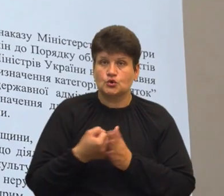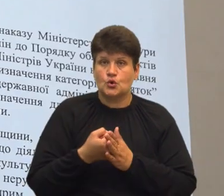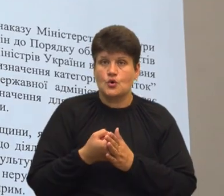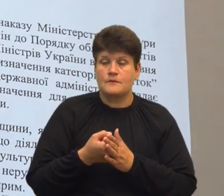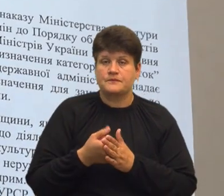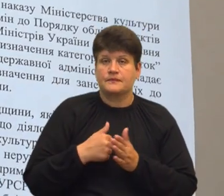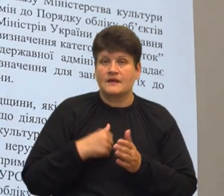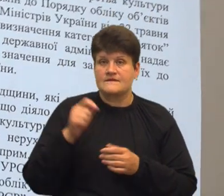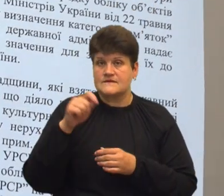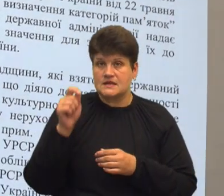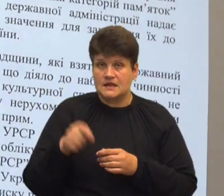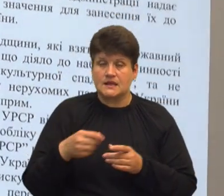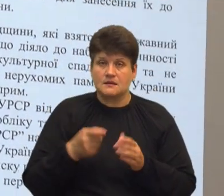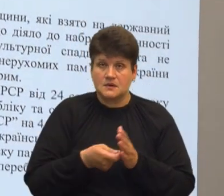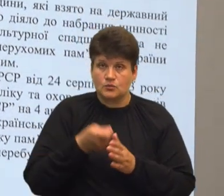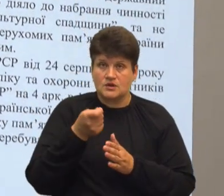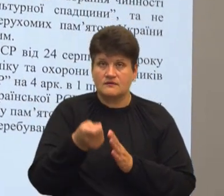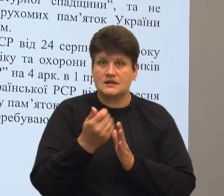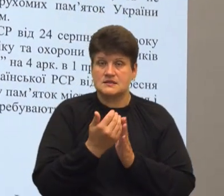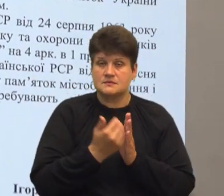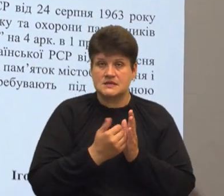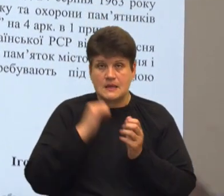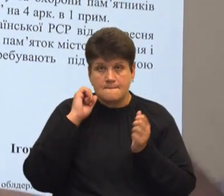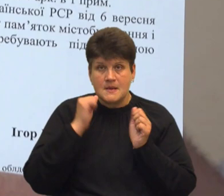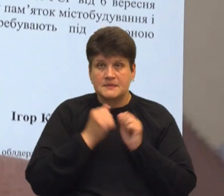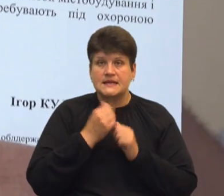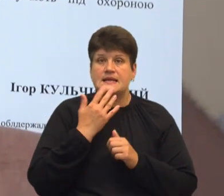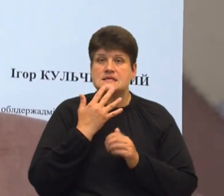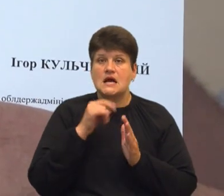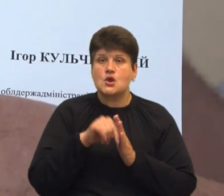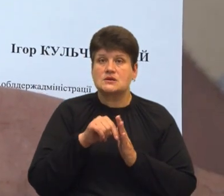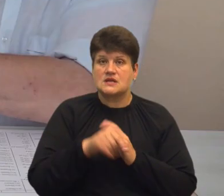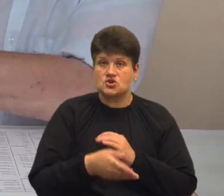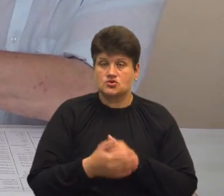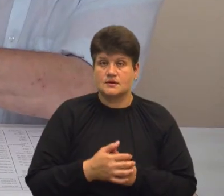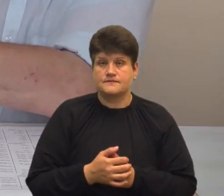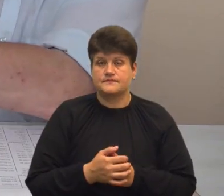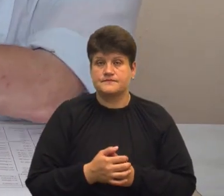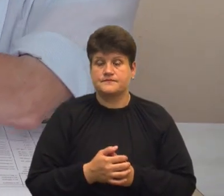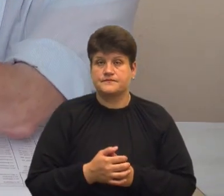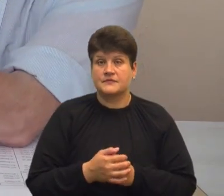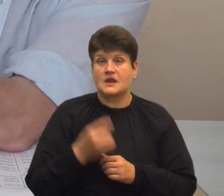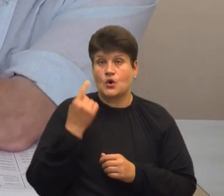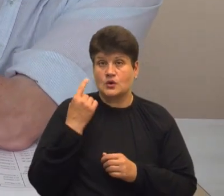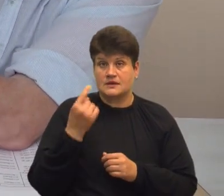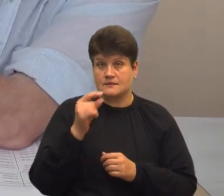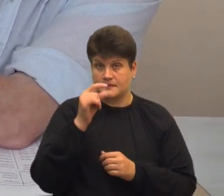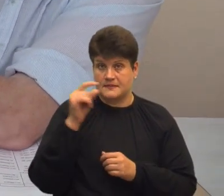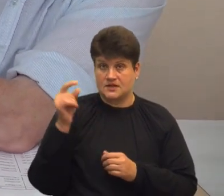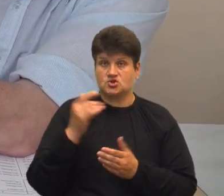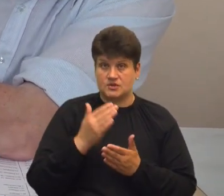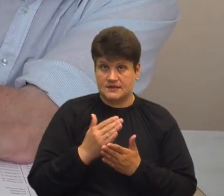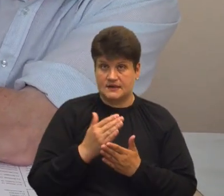дій нами подавалися список пам'яток національного значення Одним із перших тут є, бачите,